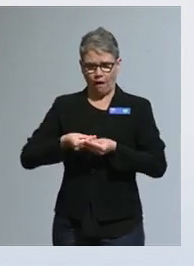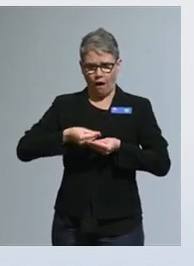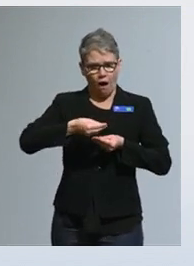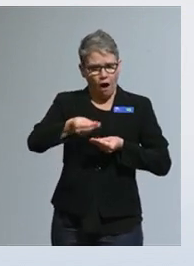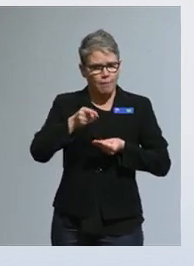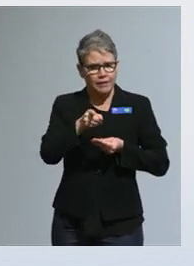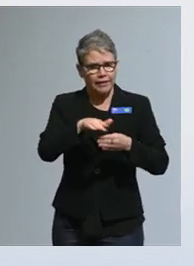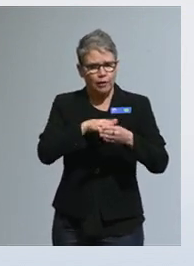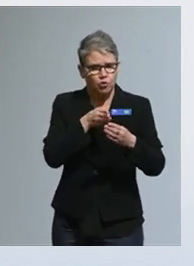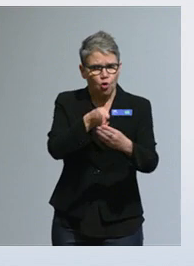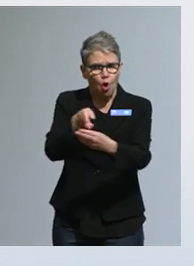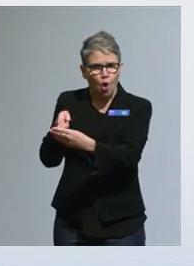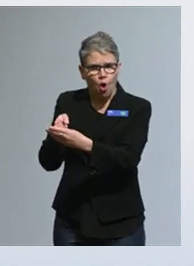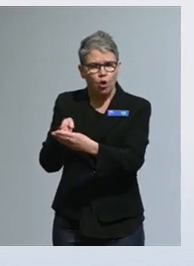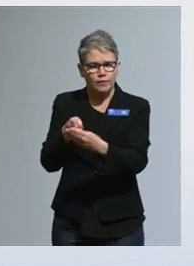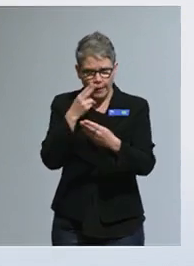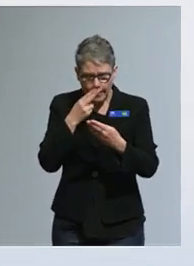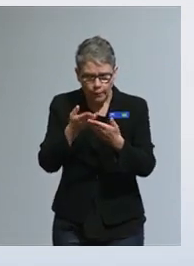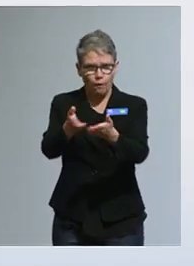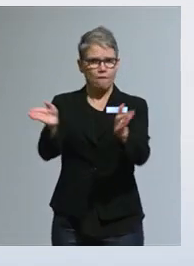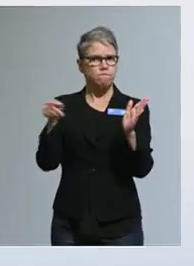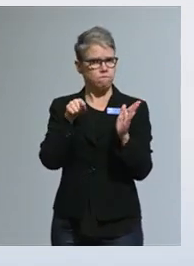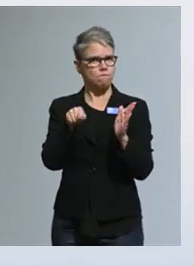saadaan avoimesti näkyviin.